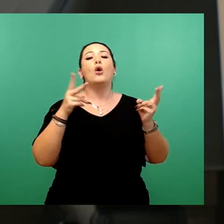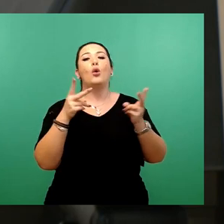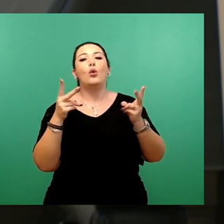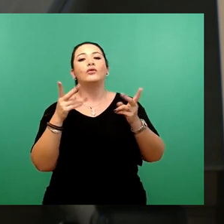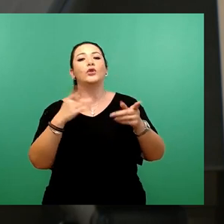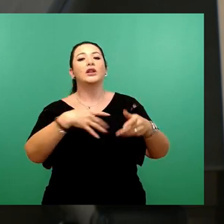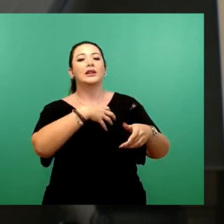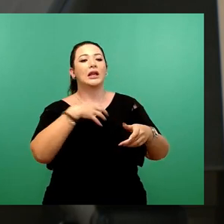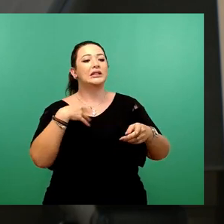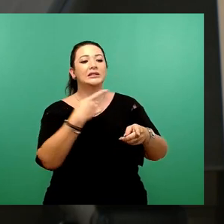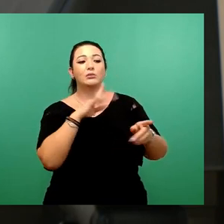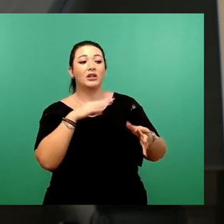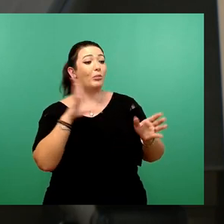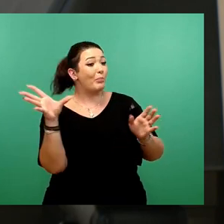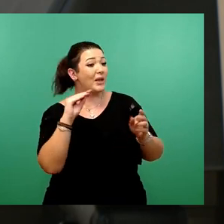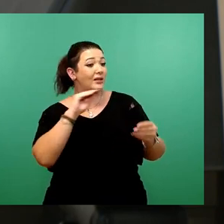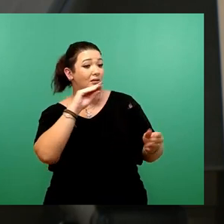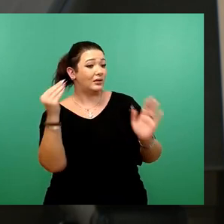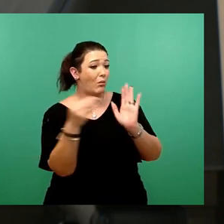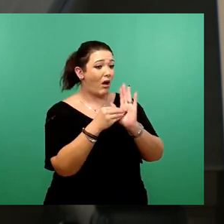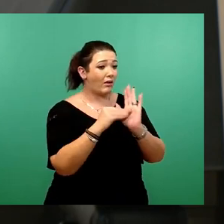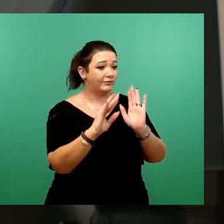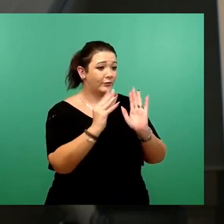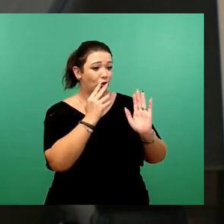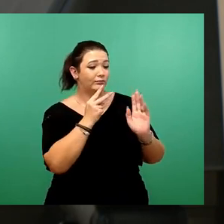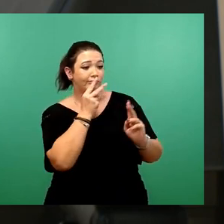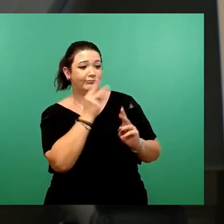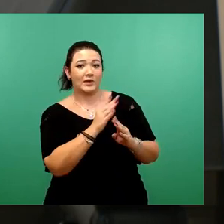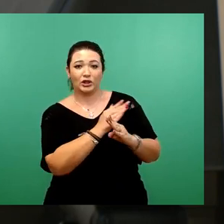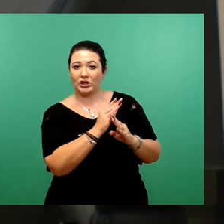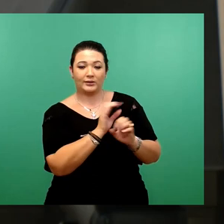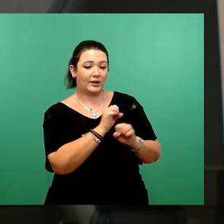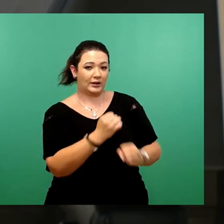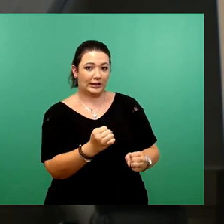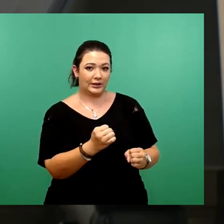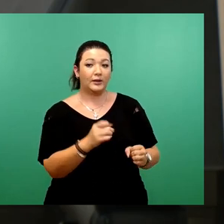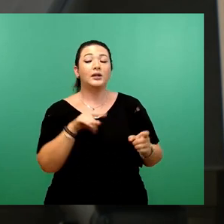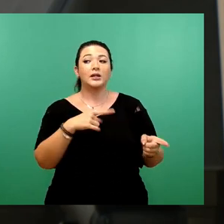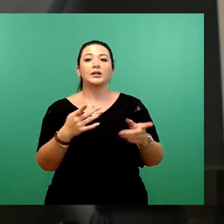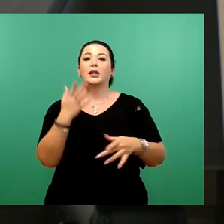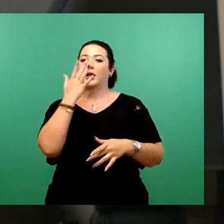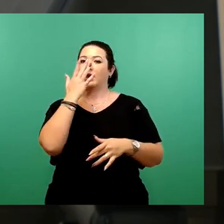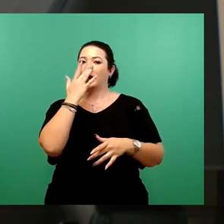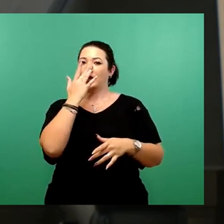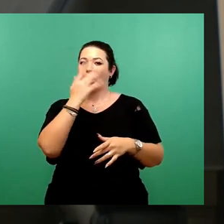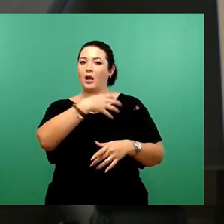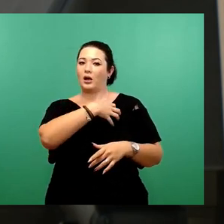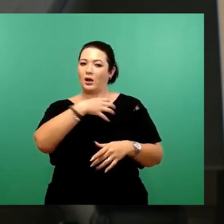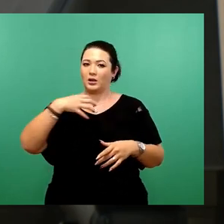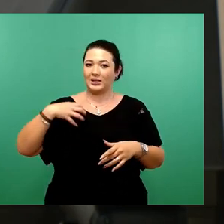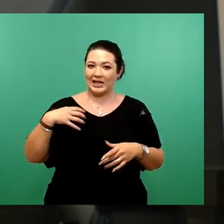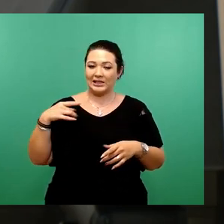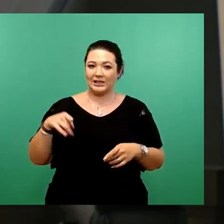berücksichtigt werden. Mit dem Zufluss an den Eigenbetrieb Kindertageseinrichtungen Dresden in den Jahren